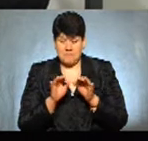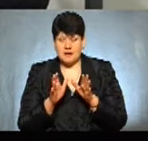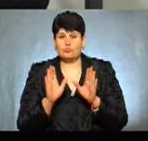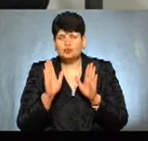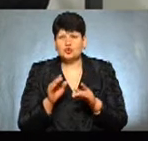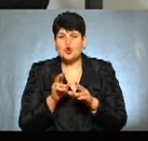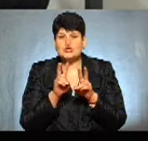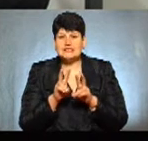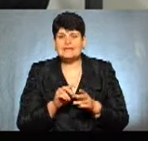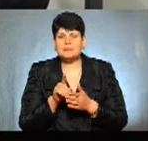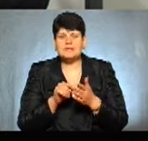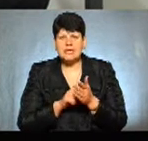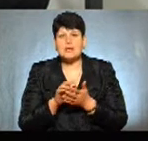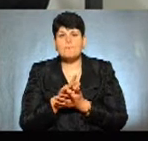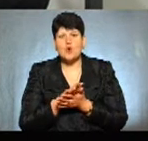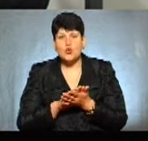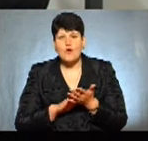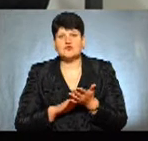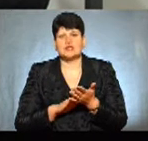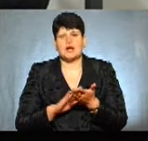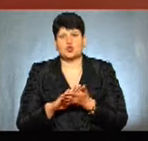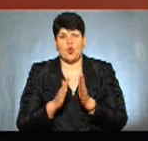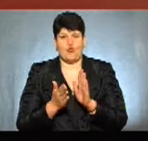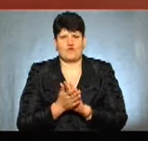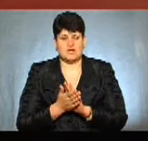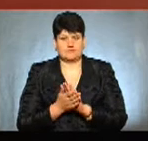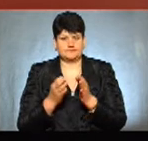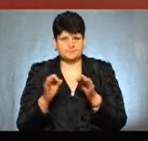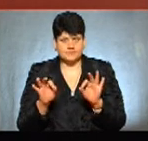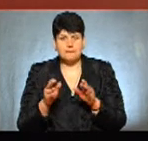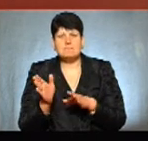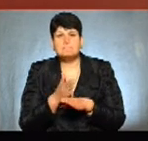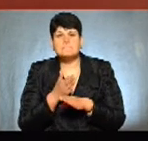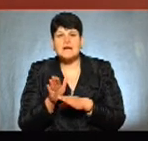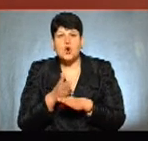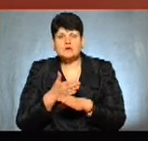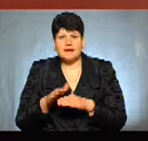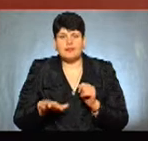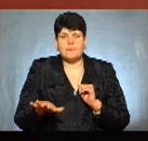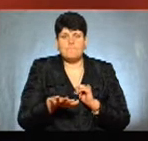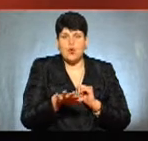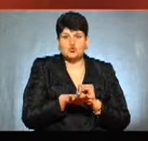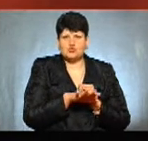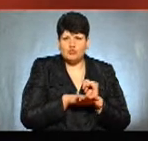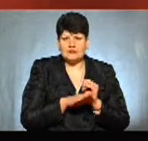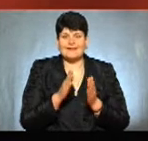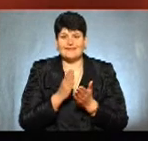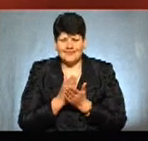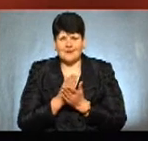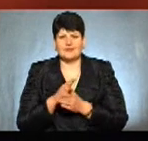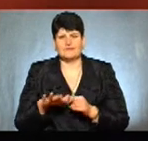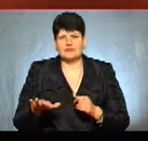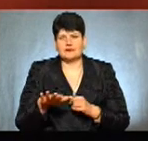щодо продовження договорів сервітутів. Ми розбили їх по зонах. Ви знаєте, є зонування,